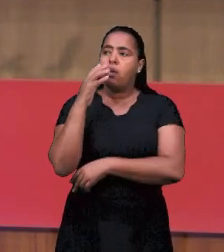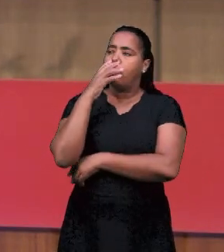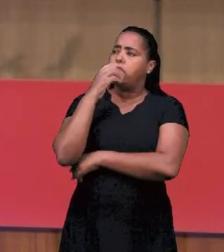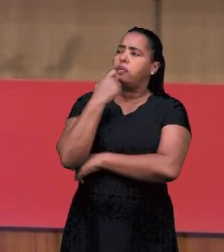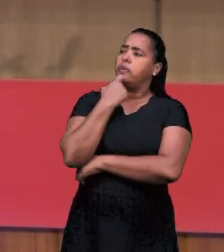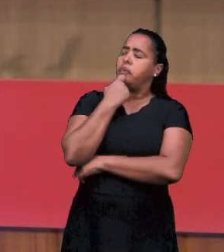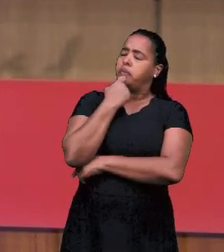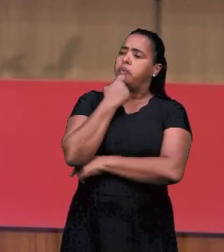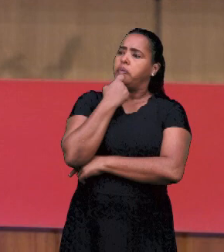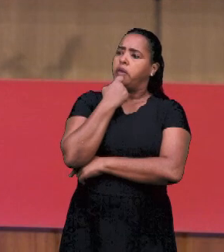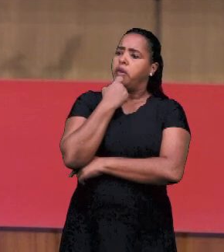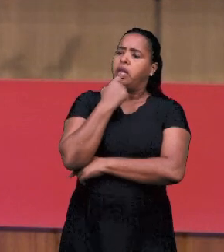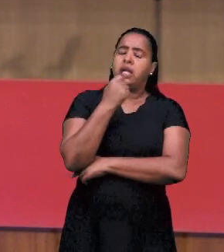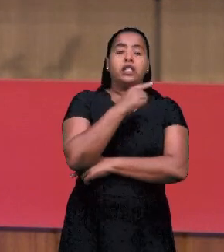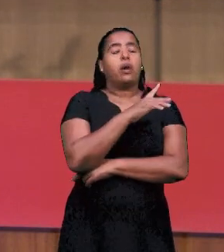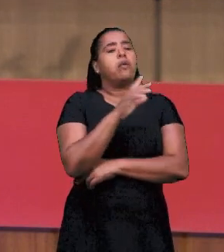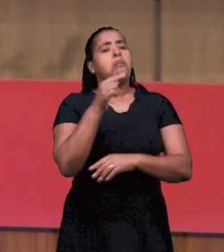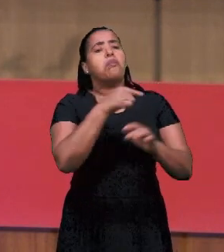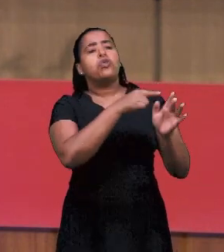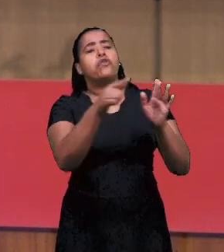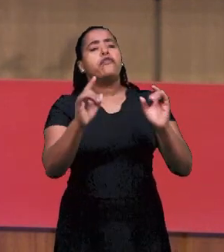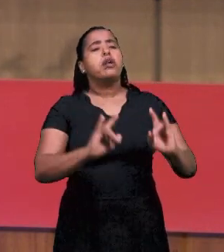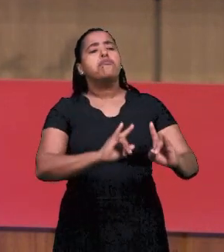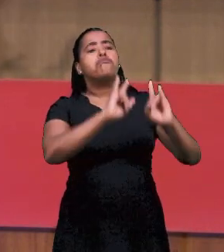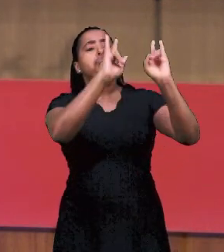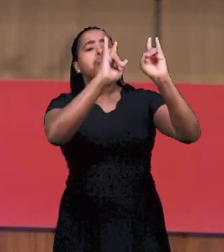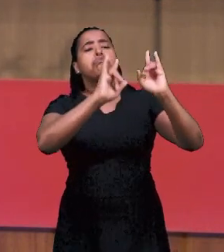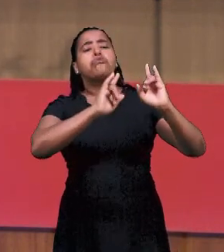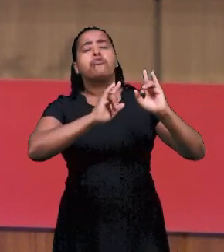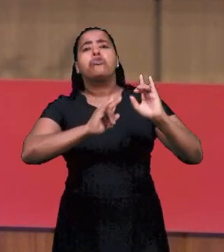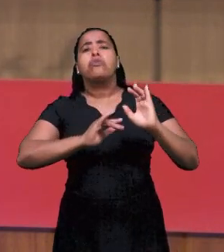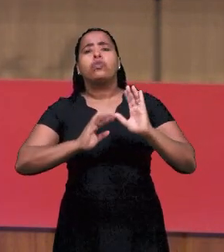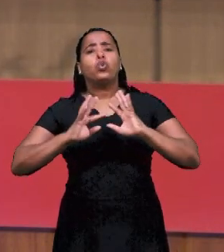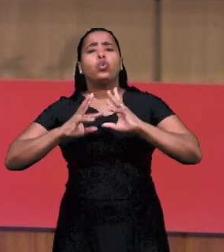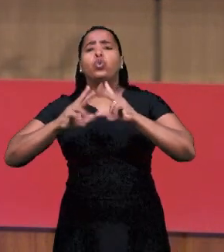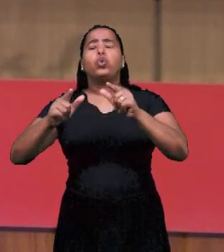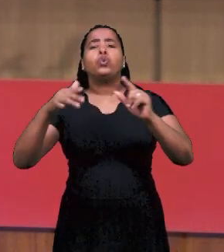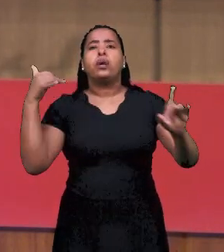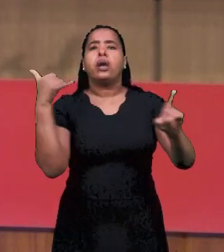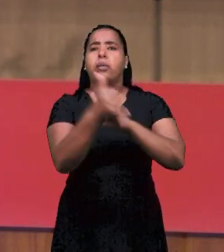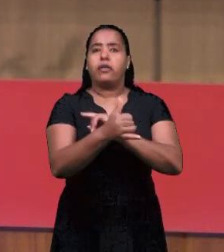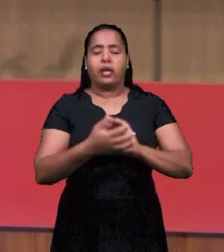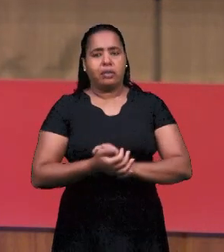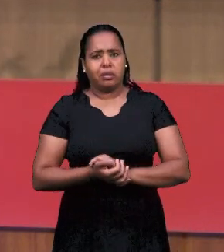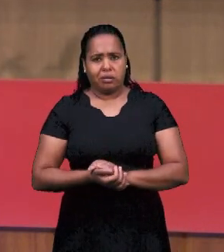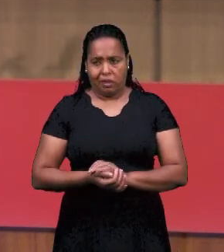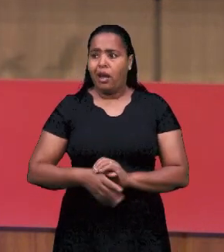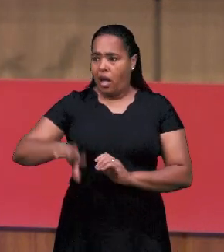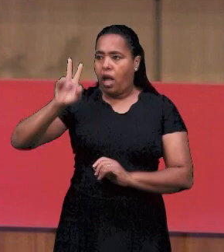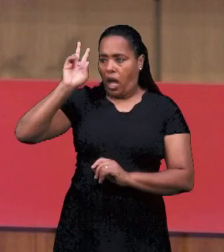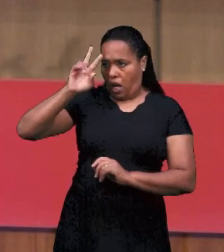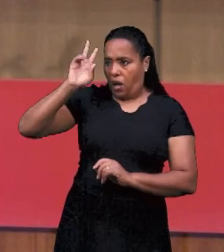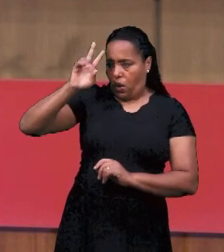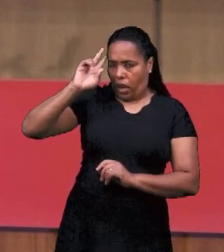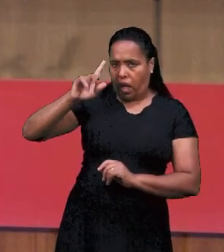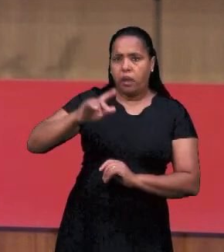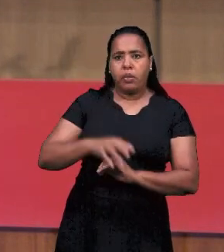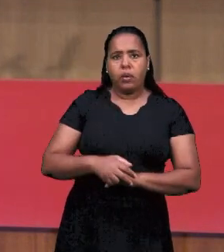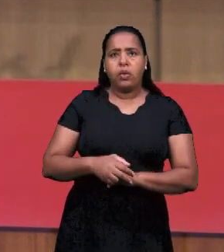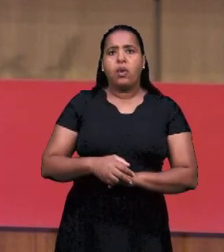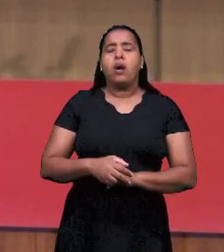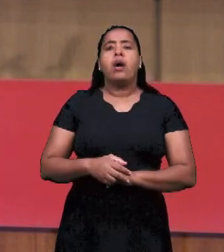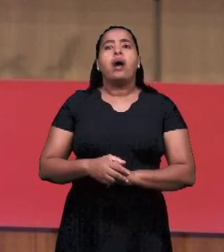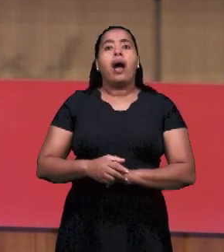Жидалтий говорил эти дни. Я сижу, наблюдаю. Посмотрите эту недвижимость. Все это